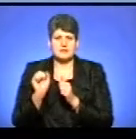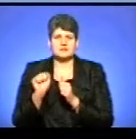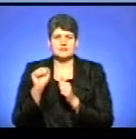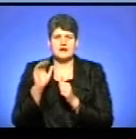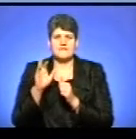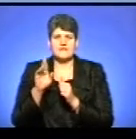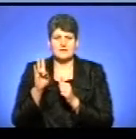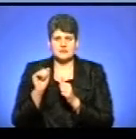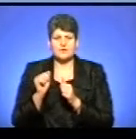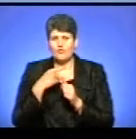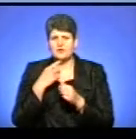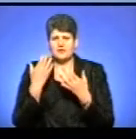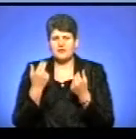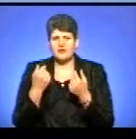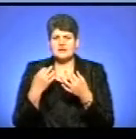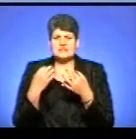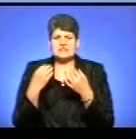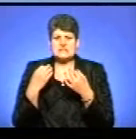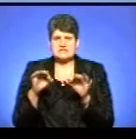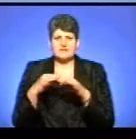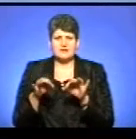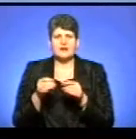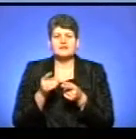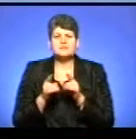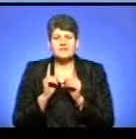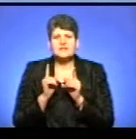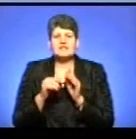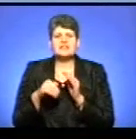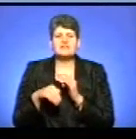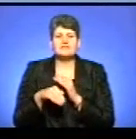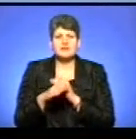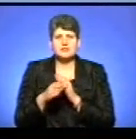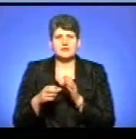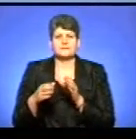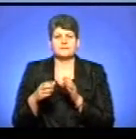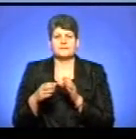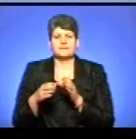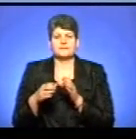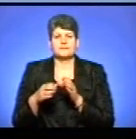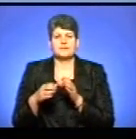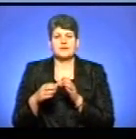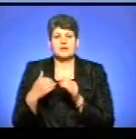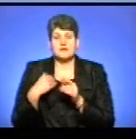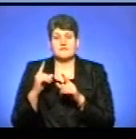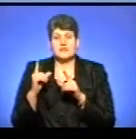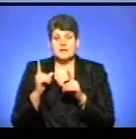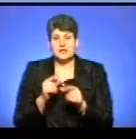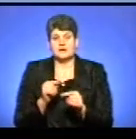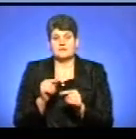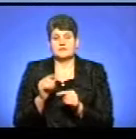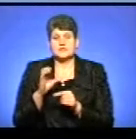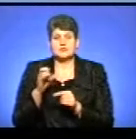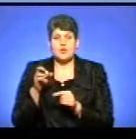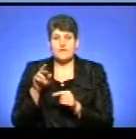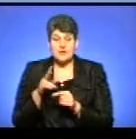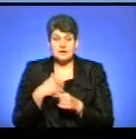Славянсь звільнений? Я кажу, да, звільнений, але насправді він тільки вийшов, його колона вийшла до Донецька. Я в'їхав в Славянськ, і